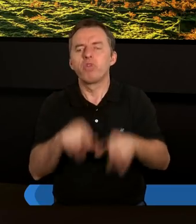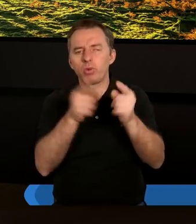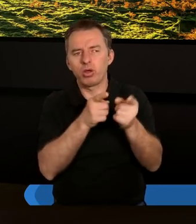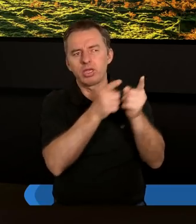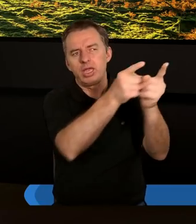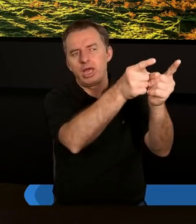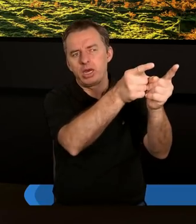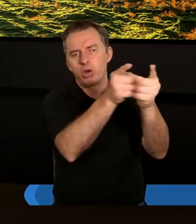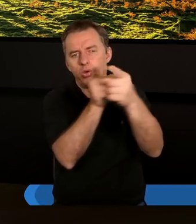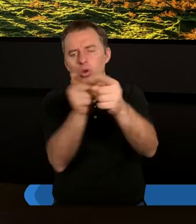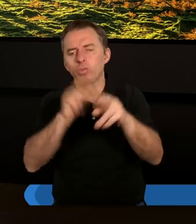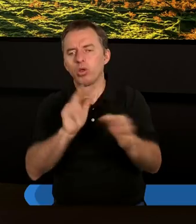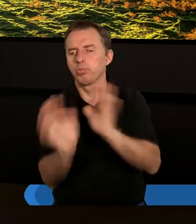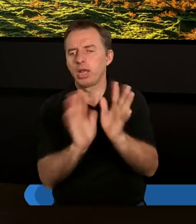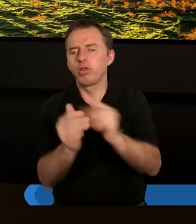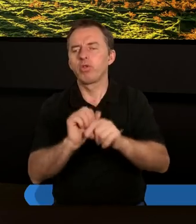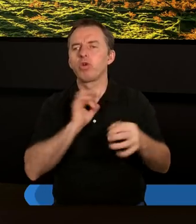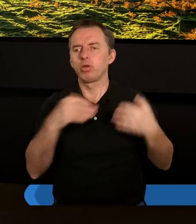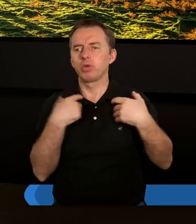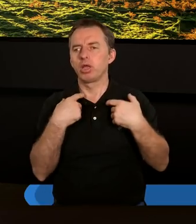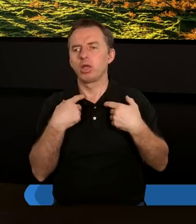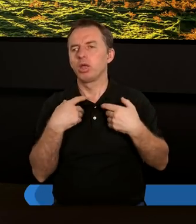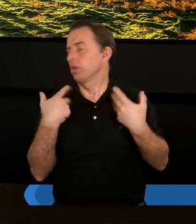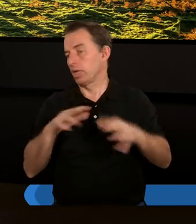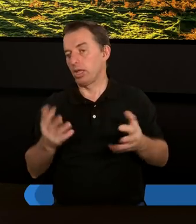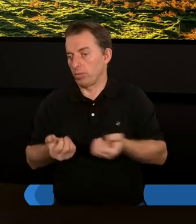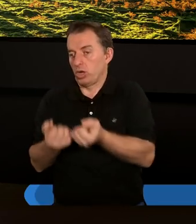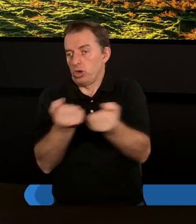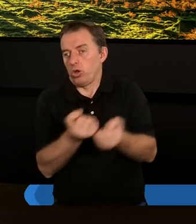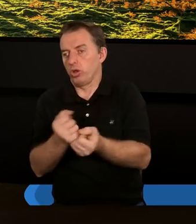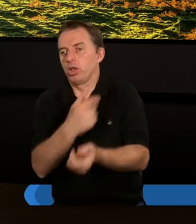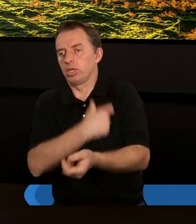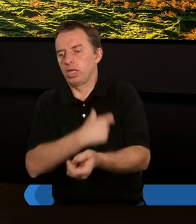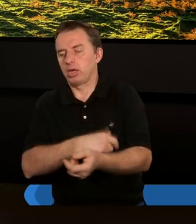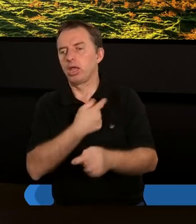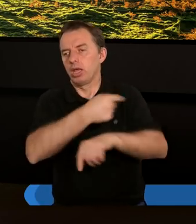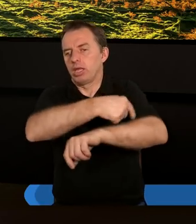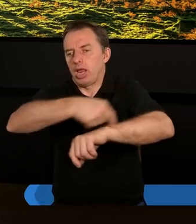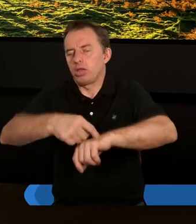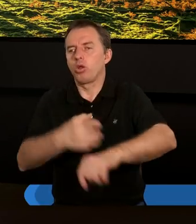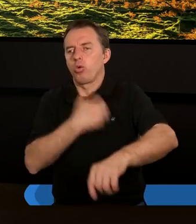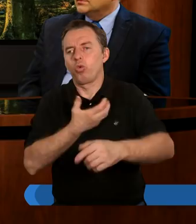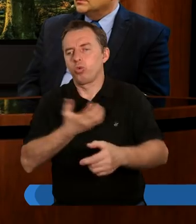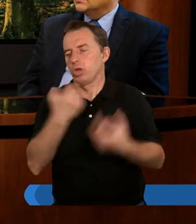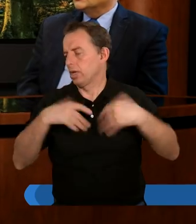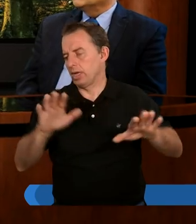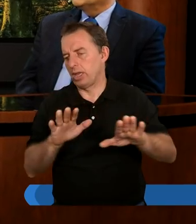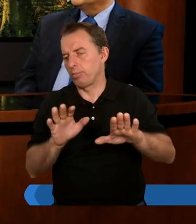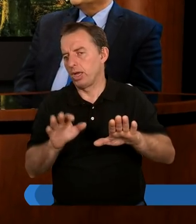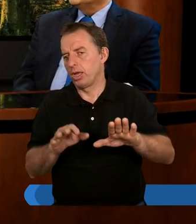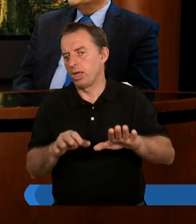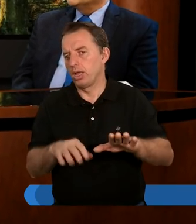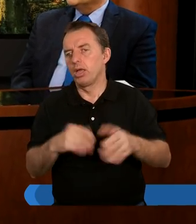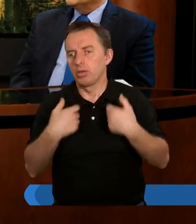kierunku, który chcemy pielęgnować w swoim życiu. Że nie chcemy nosić w sercu tych zranionych uczuć. Nie